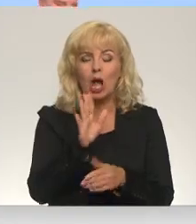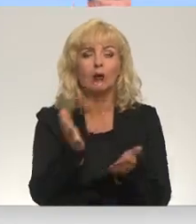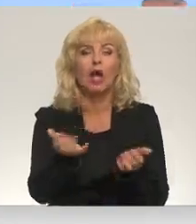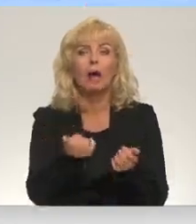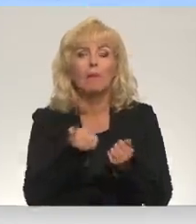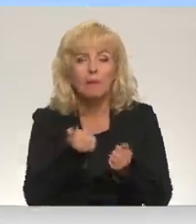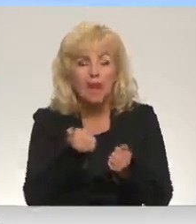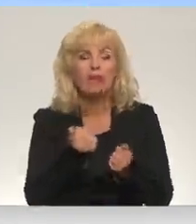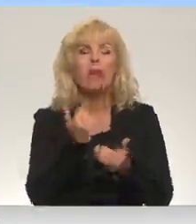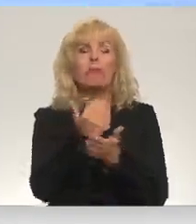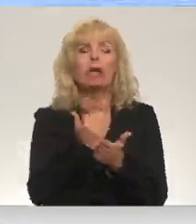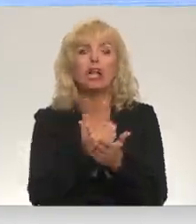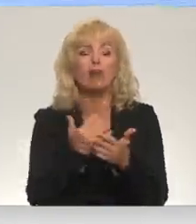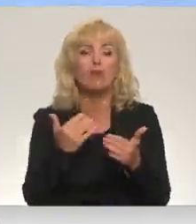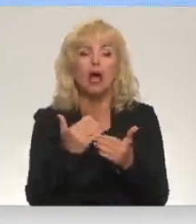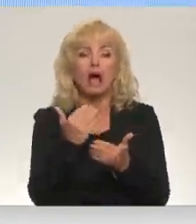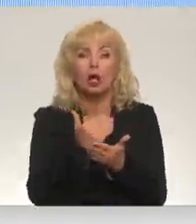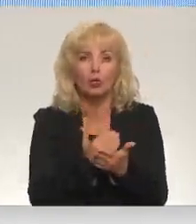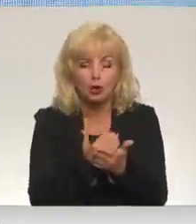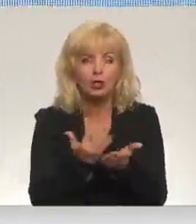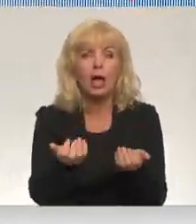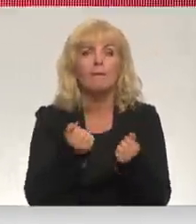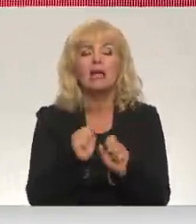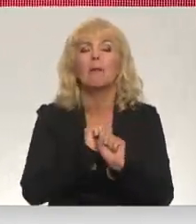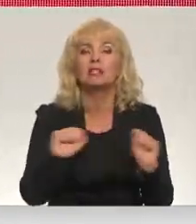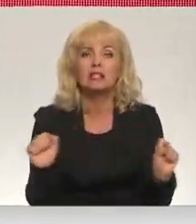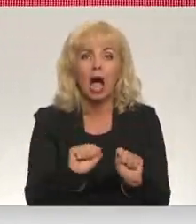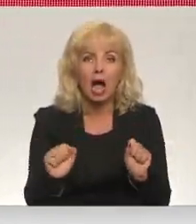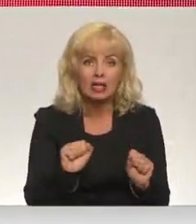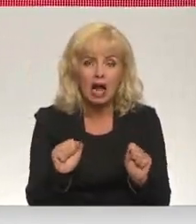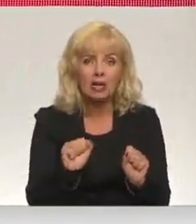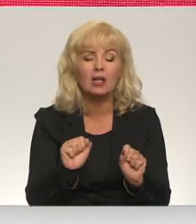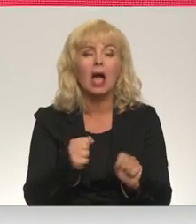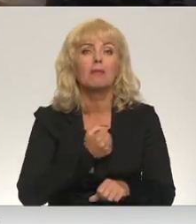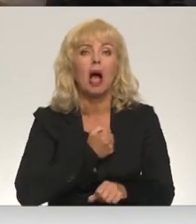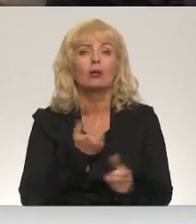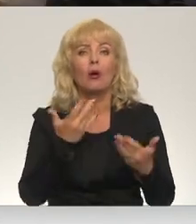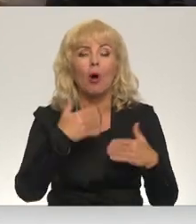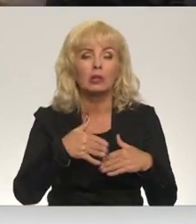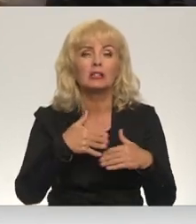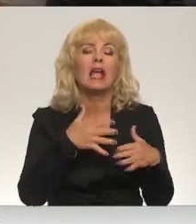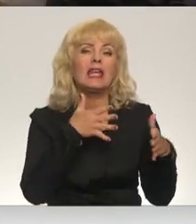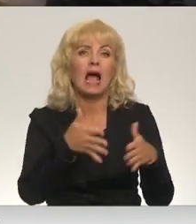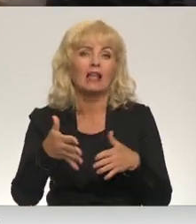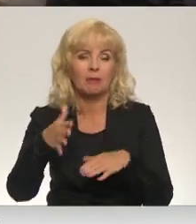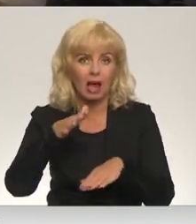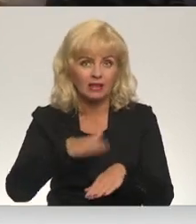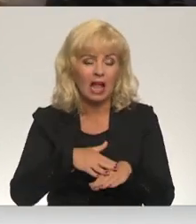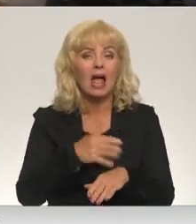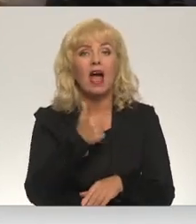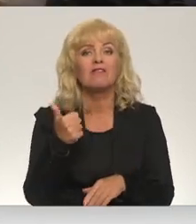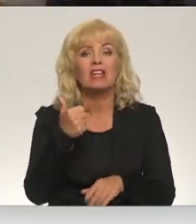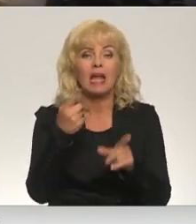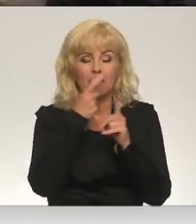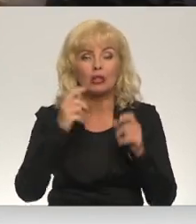kara likums skaits, kad normatīvi akti tiek pieņemta stēgā baļu un politiskās konjunktūras ietekmē. Viņa paziņoja, ka